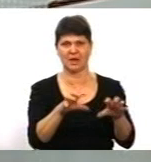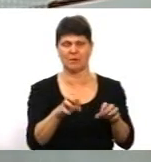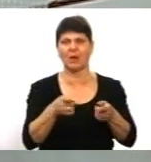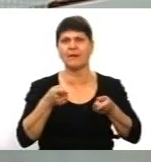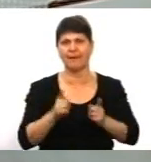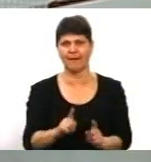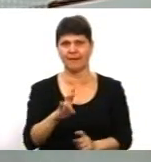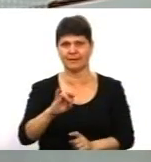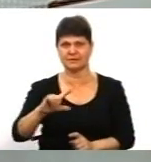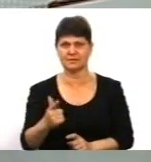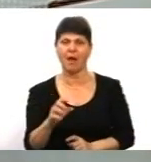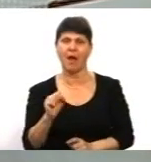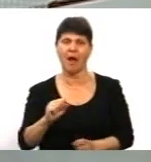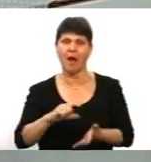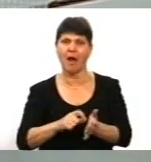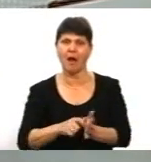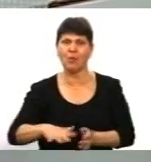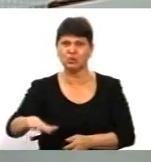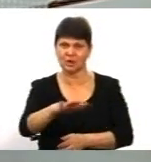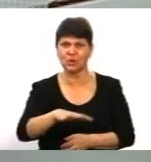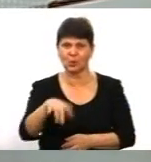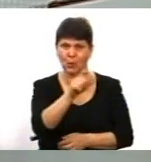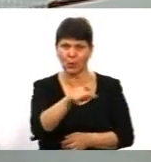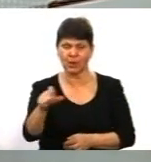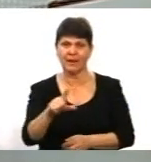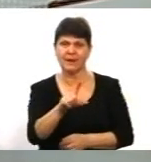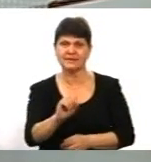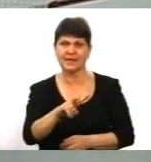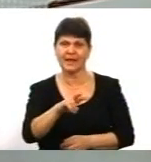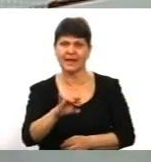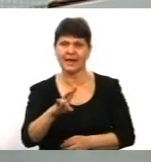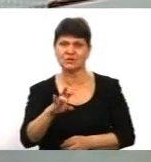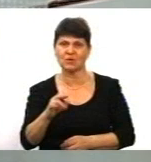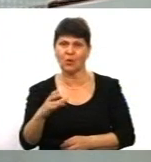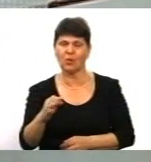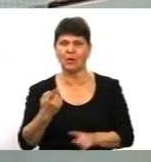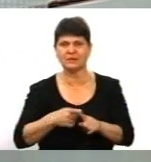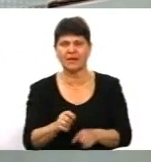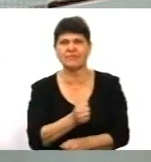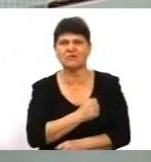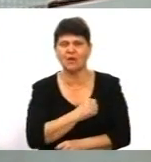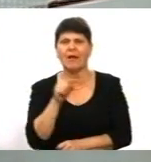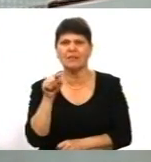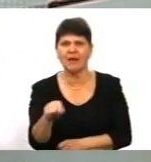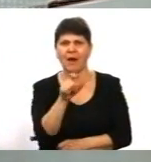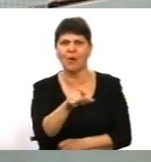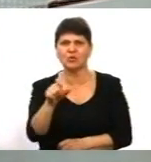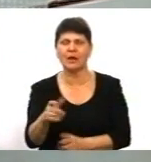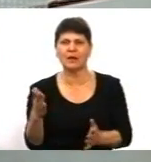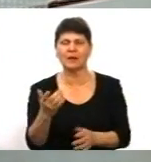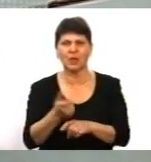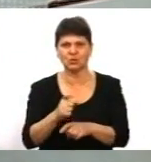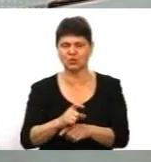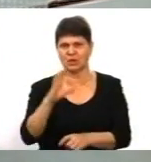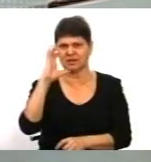Аудиторія Зеленського – це, на жаль, та аудиторія, на яку дуже серйозний